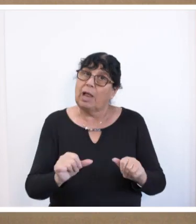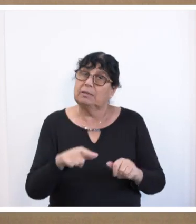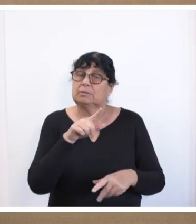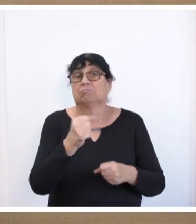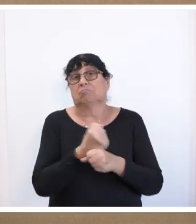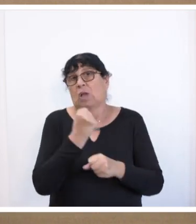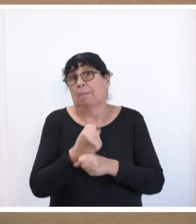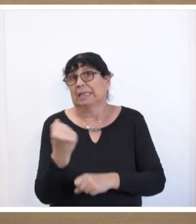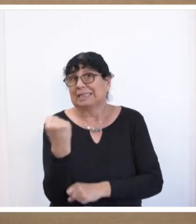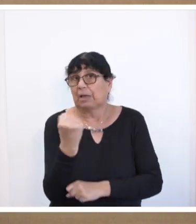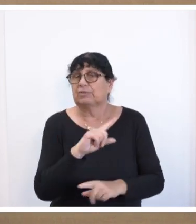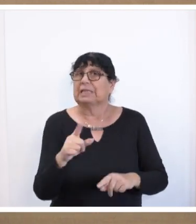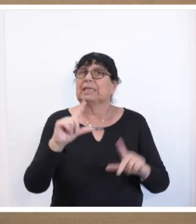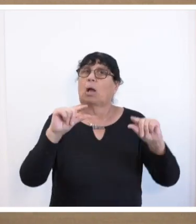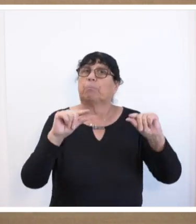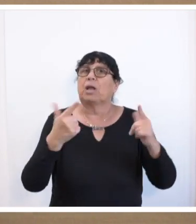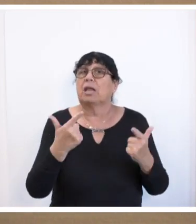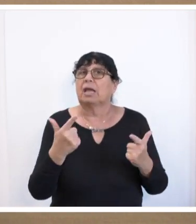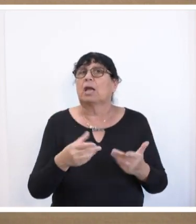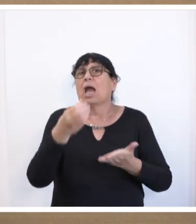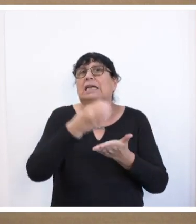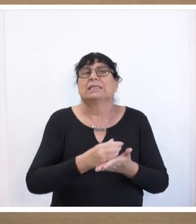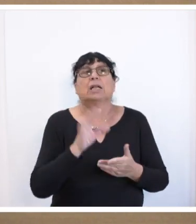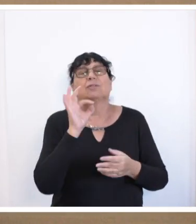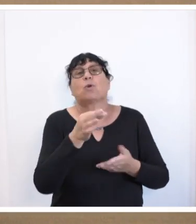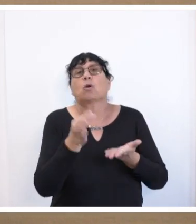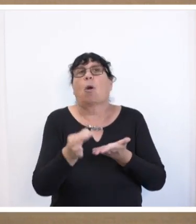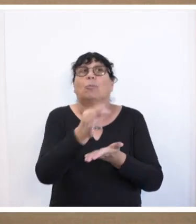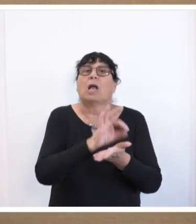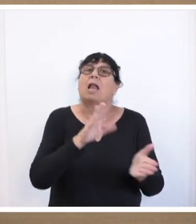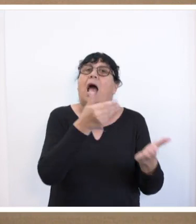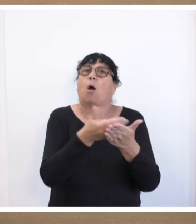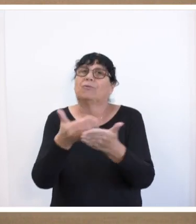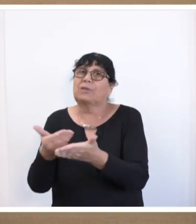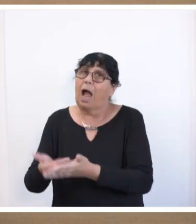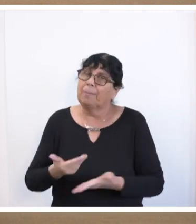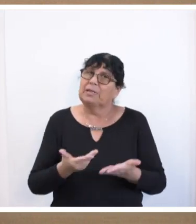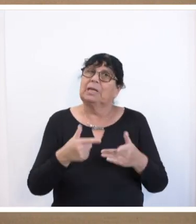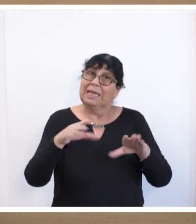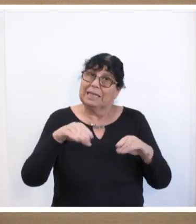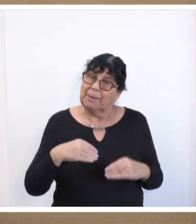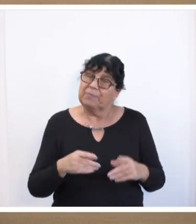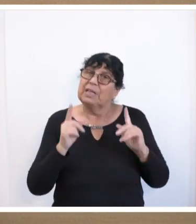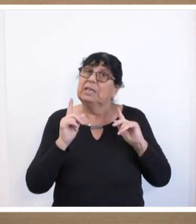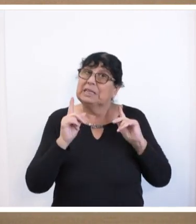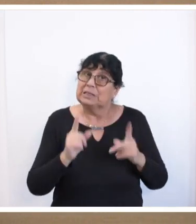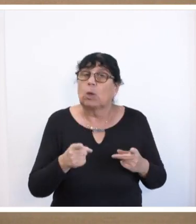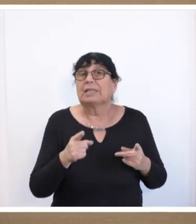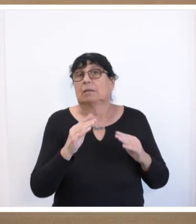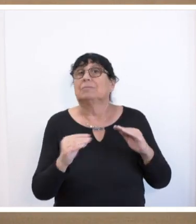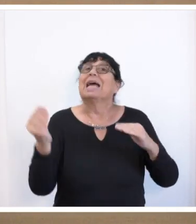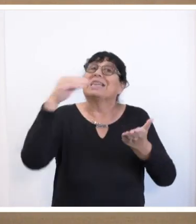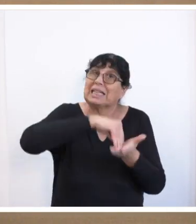Arbeitskräfte nicht als billiges Reservoir für eigentlich kommunale Aufgaben eingesetzt werden, sondern on top